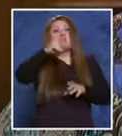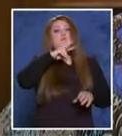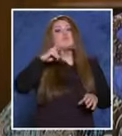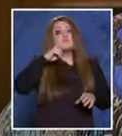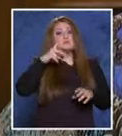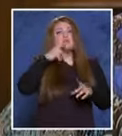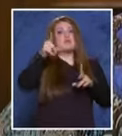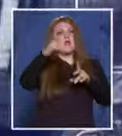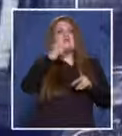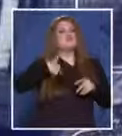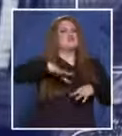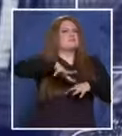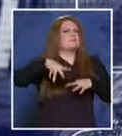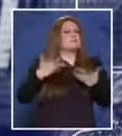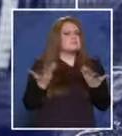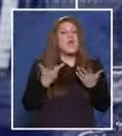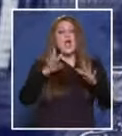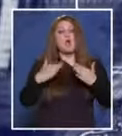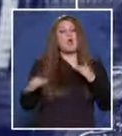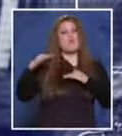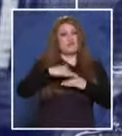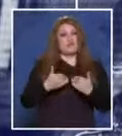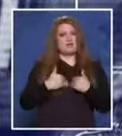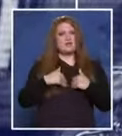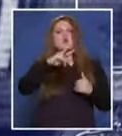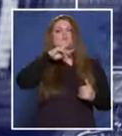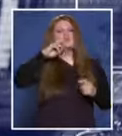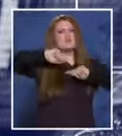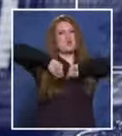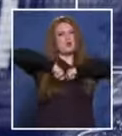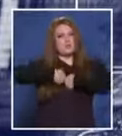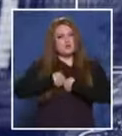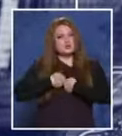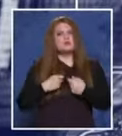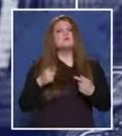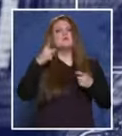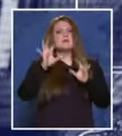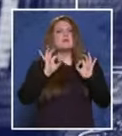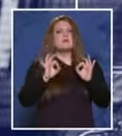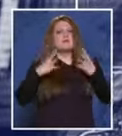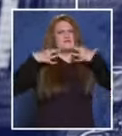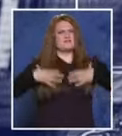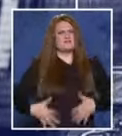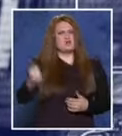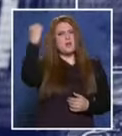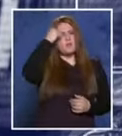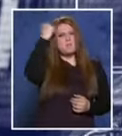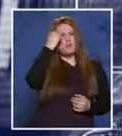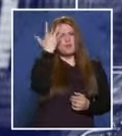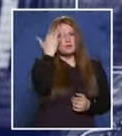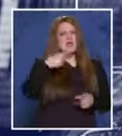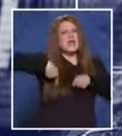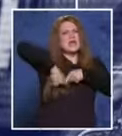че се намират у вас. Ако върху вас бъде упражнено полицейско насилие, изразяващо се в физическа разправа с юмруци,